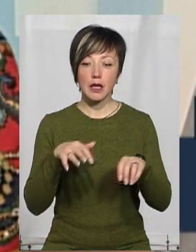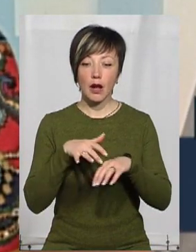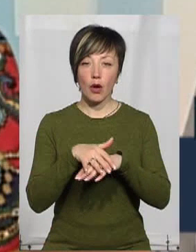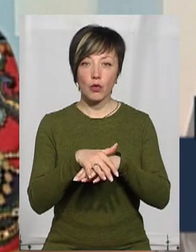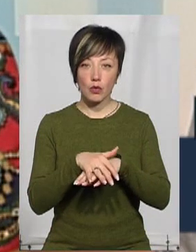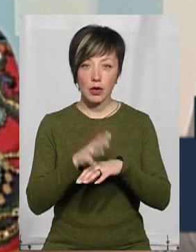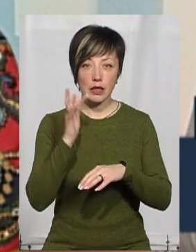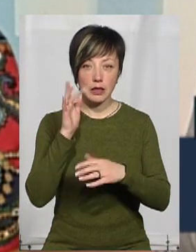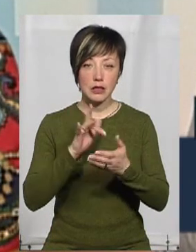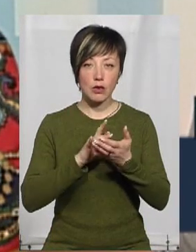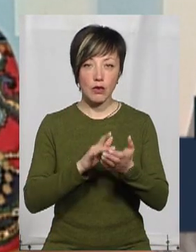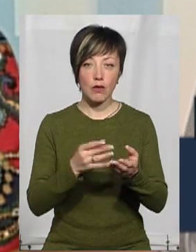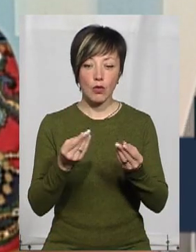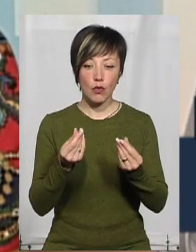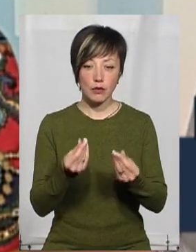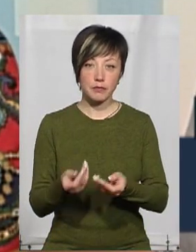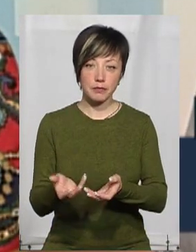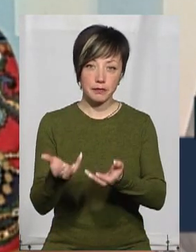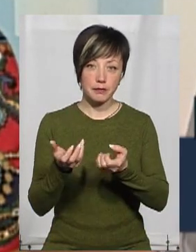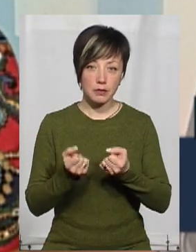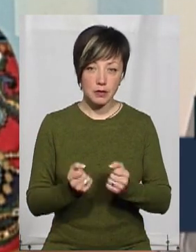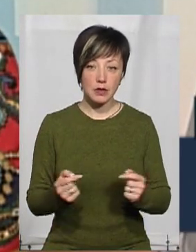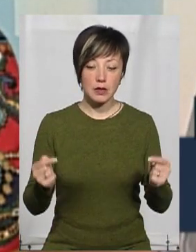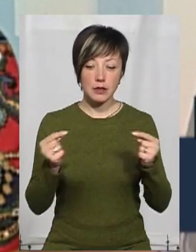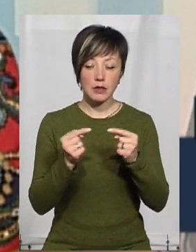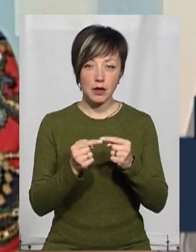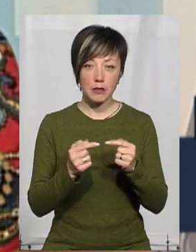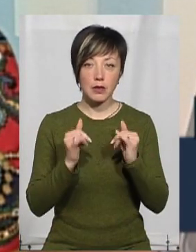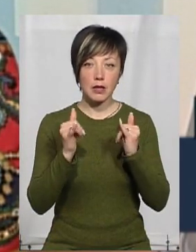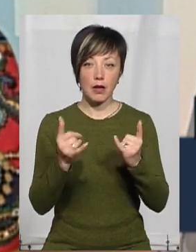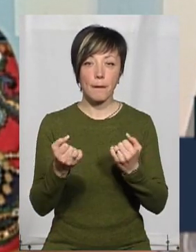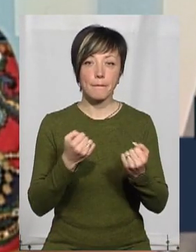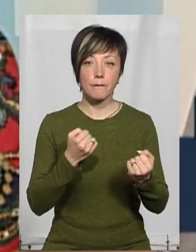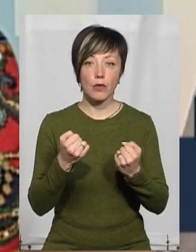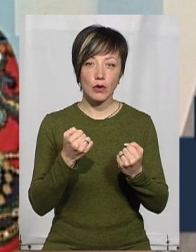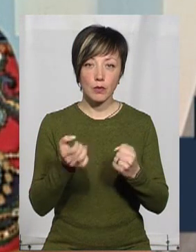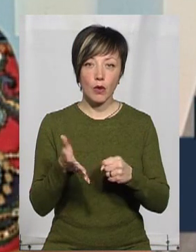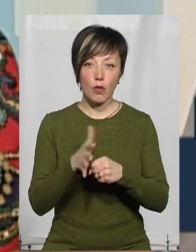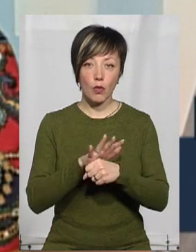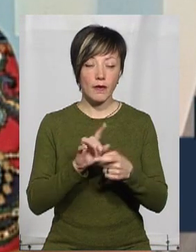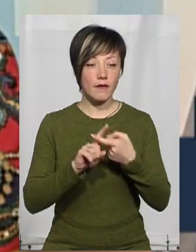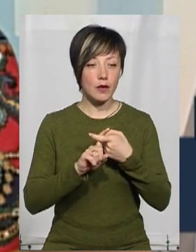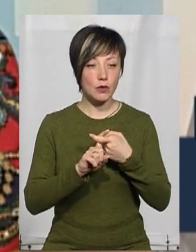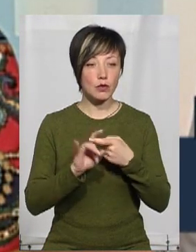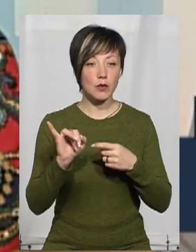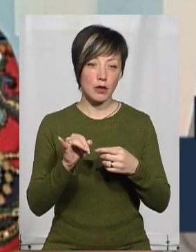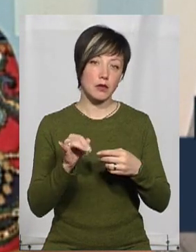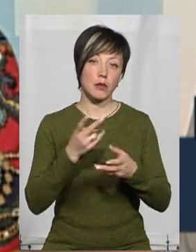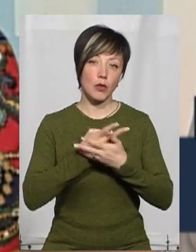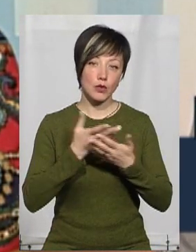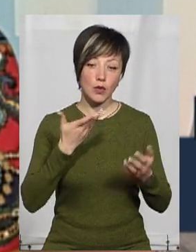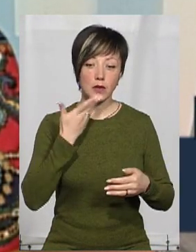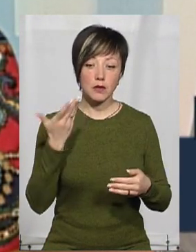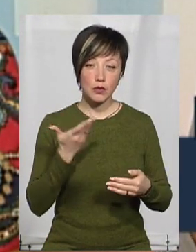фонд, на який приймаються кошти, саме з призначенням для боротьби з COVID-19, і вони прозоро